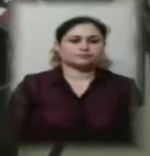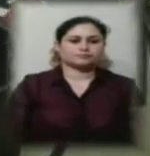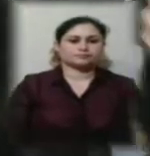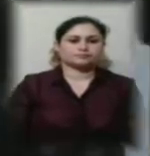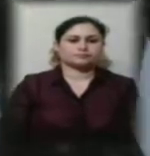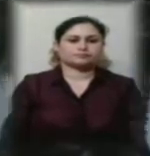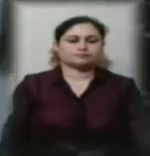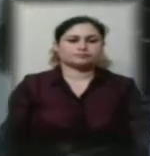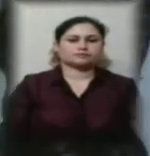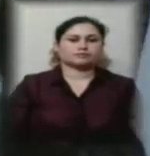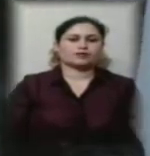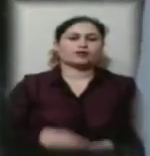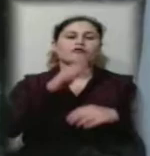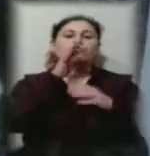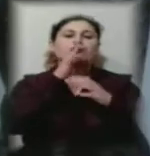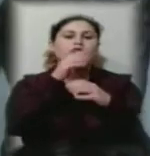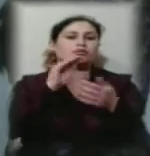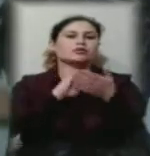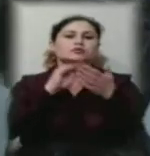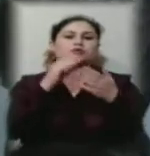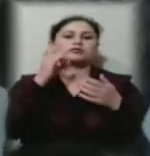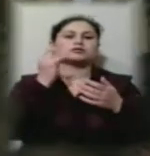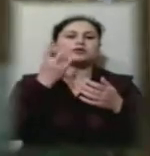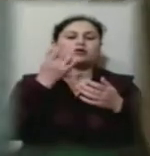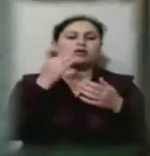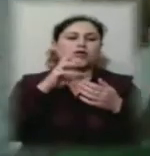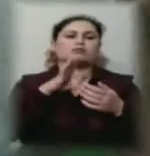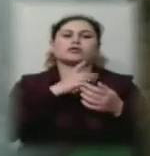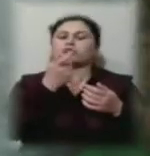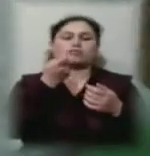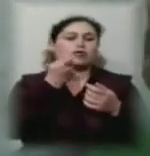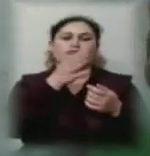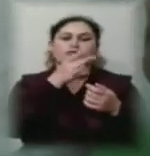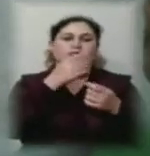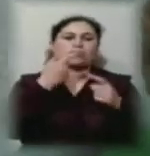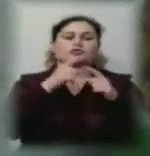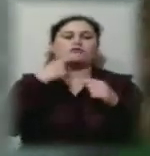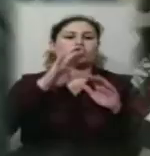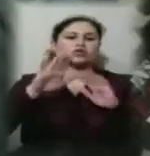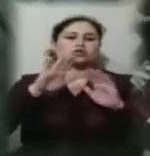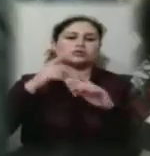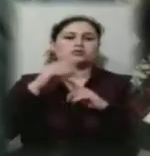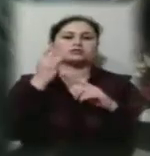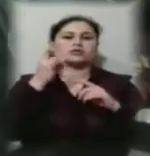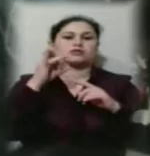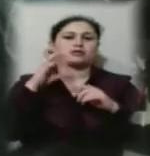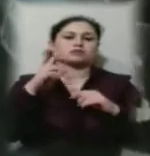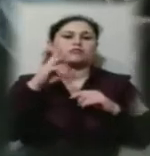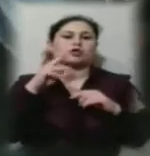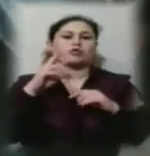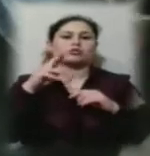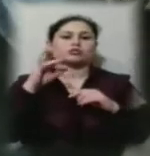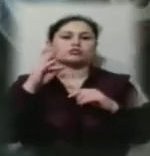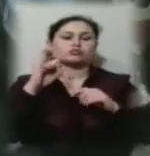Часу на написання сценарію для короткометражного фільму було небагато, говорить режисер і сценарист Микола Дуднік. Для зйомок шукали